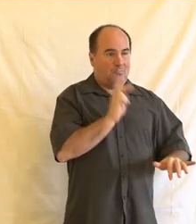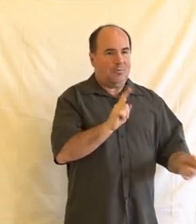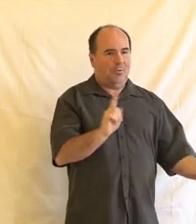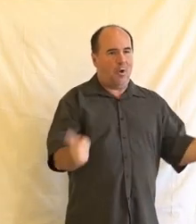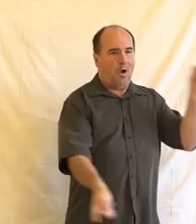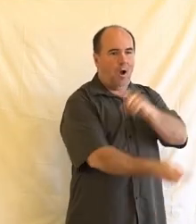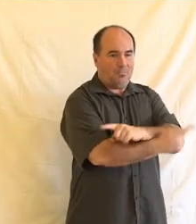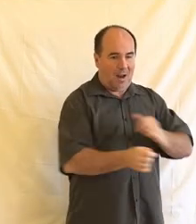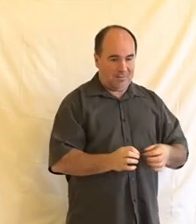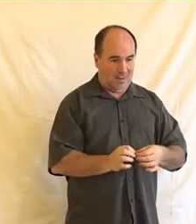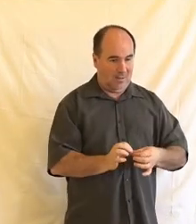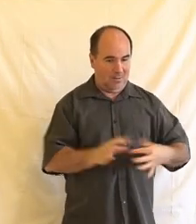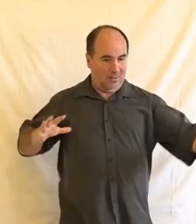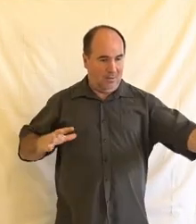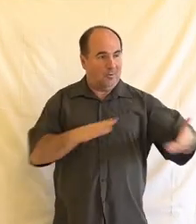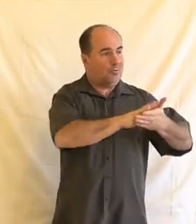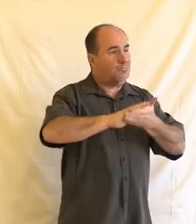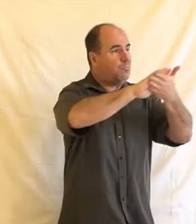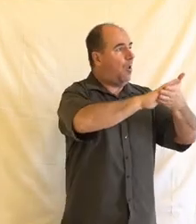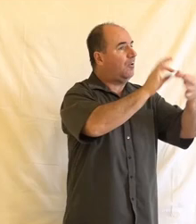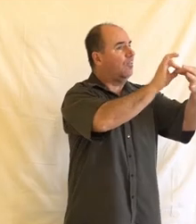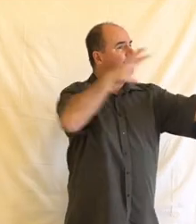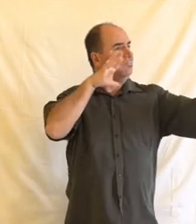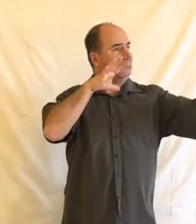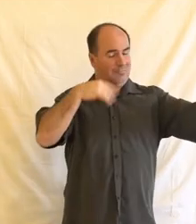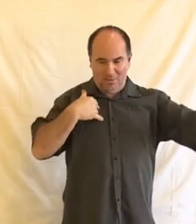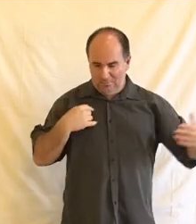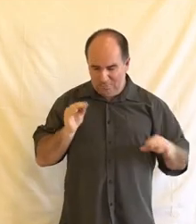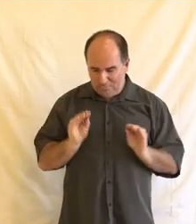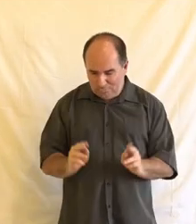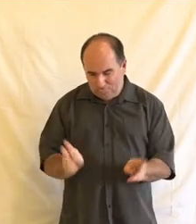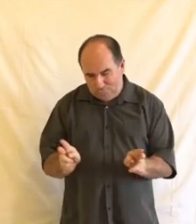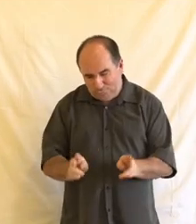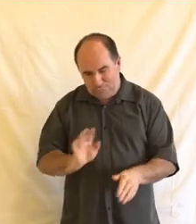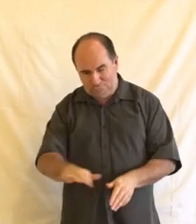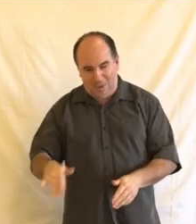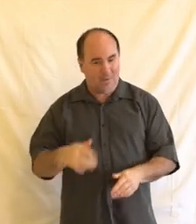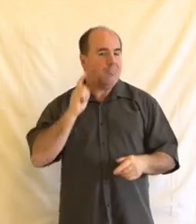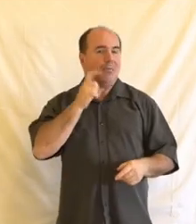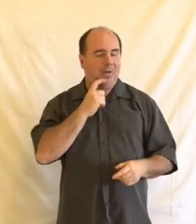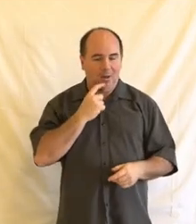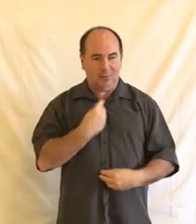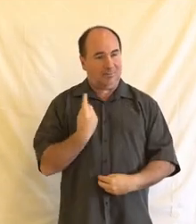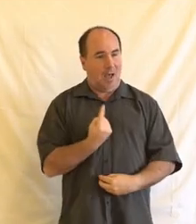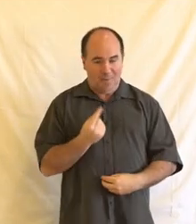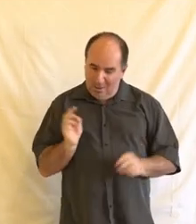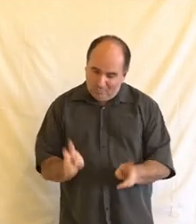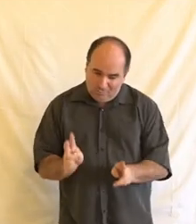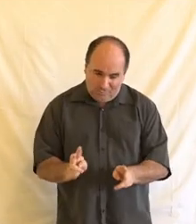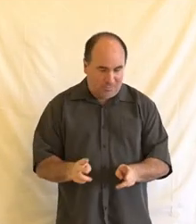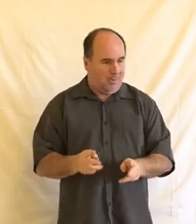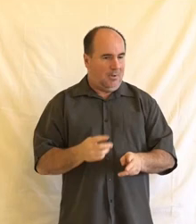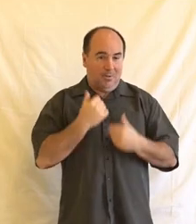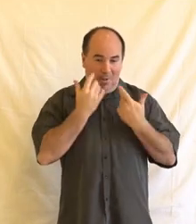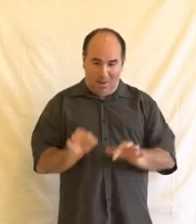dopadu, nějakému vyloučení ze skupiny. Viděli jsme to třeba v době covidu, kdy se společnost stala